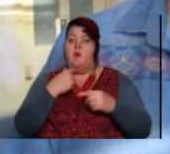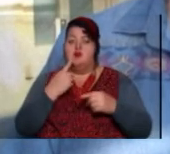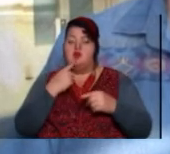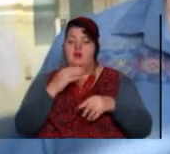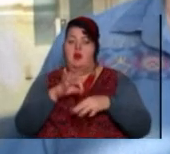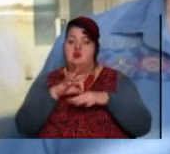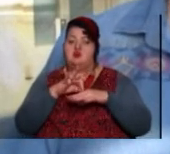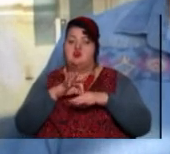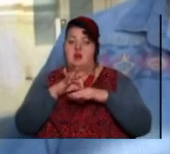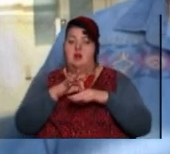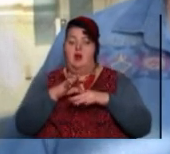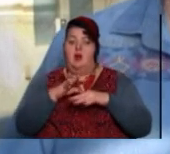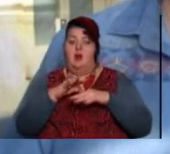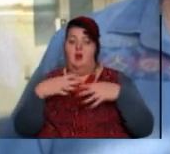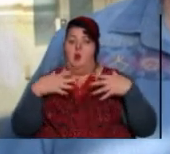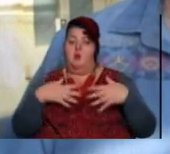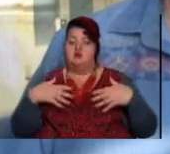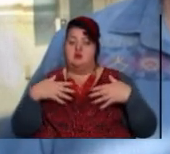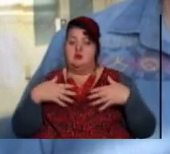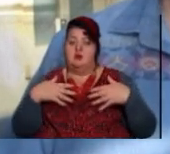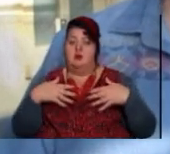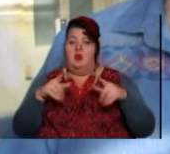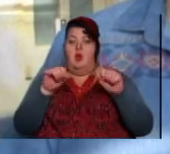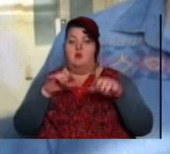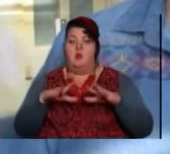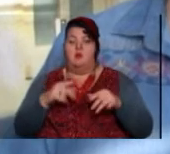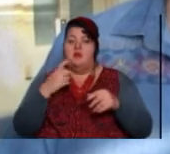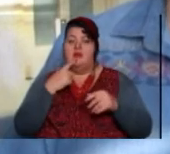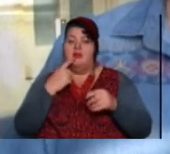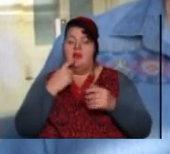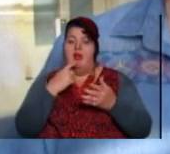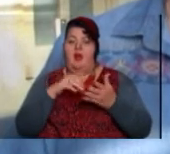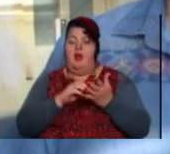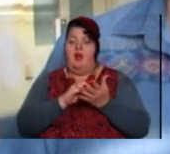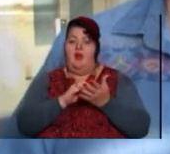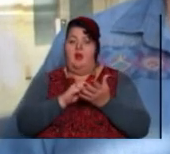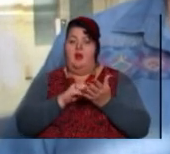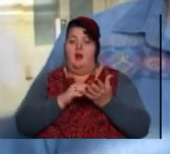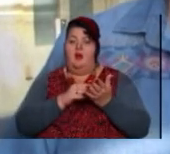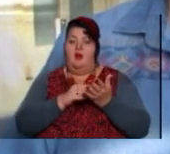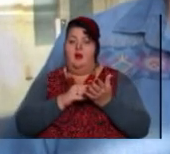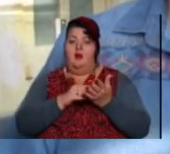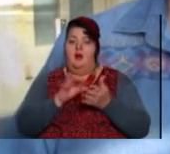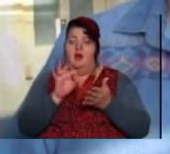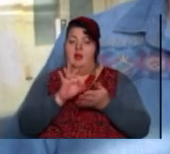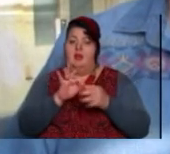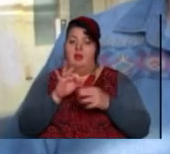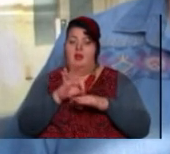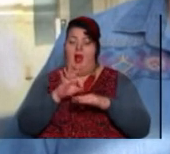шкіри молочної залози. Це може бути язви на шкірі молочної залози. Або,